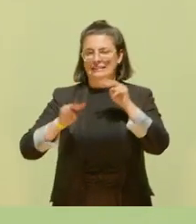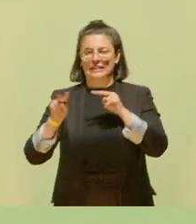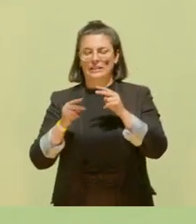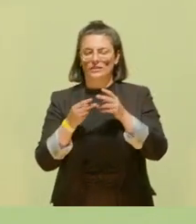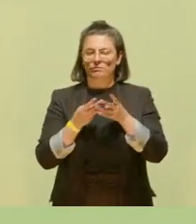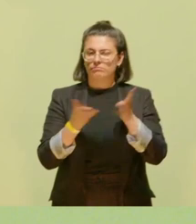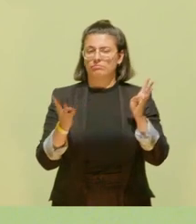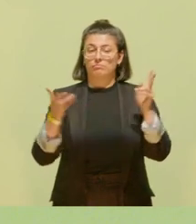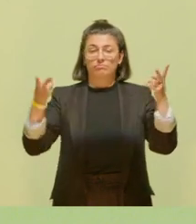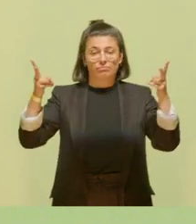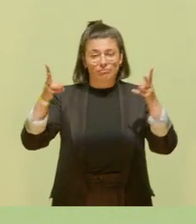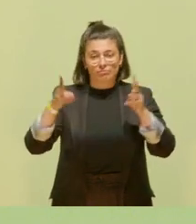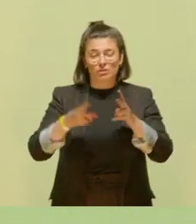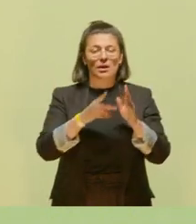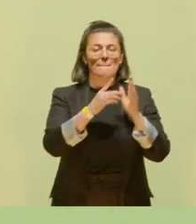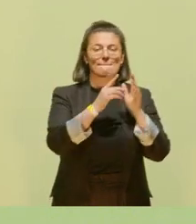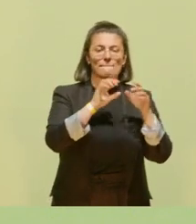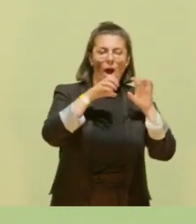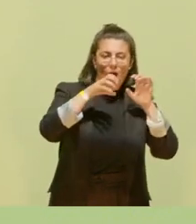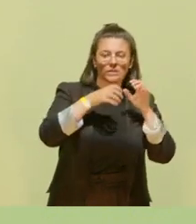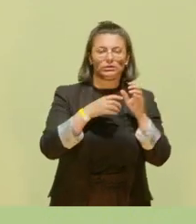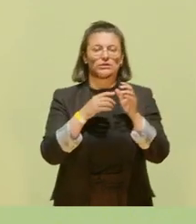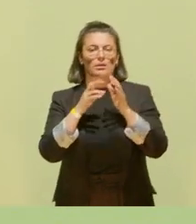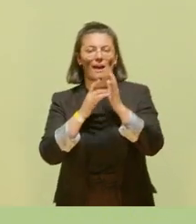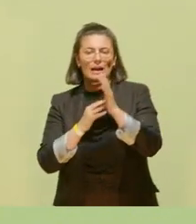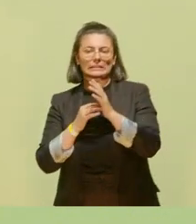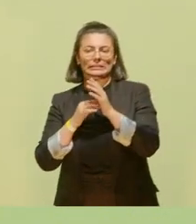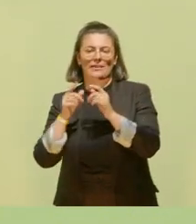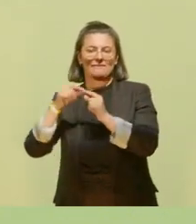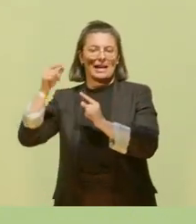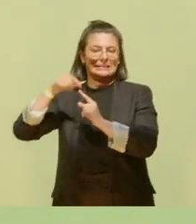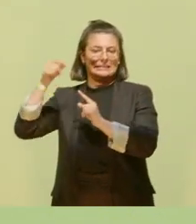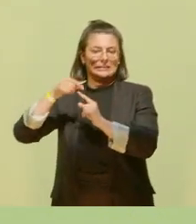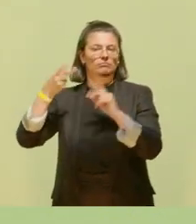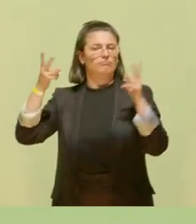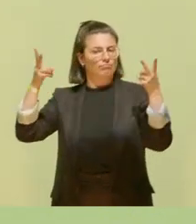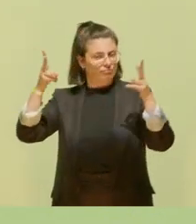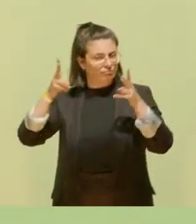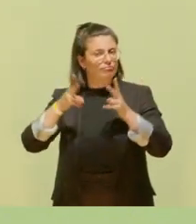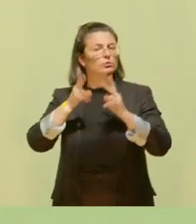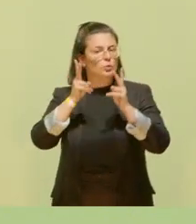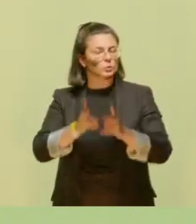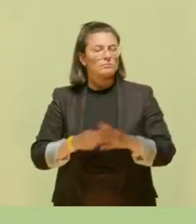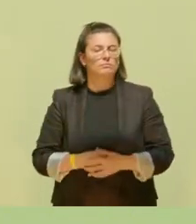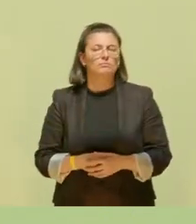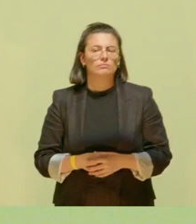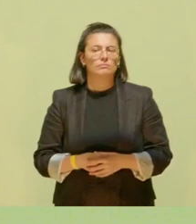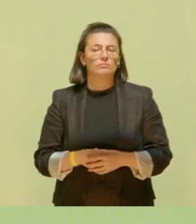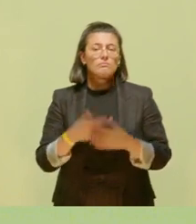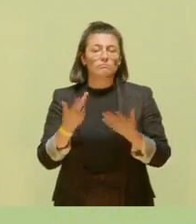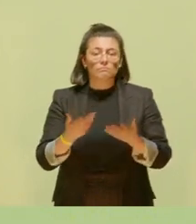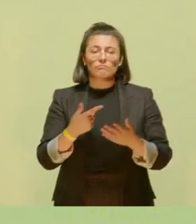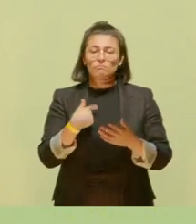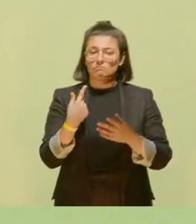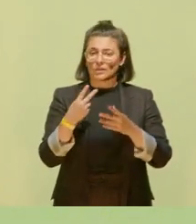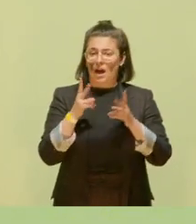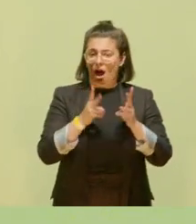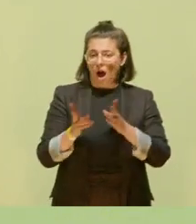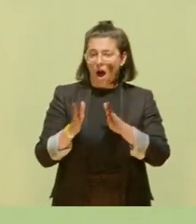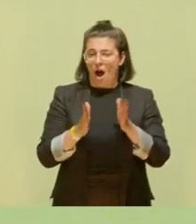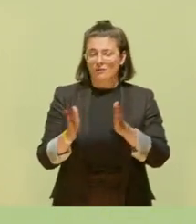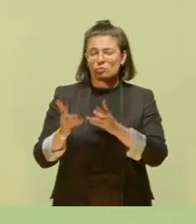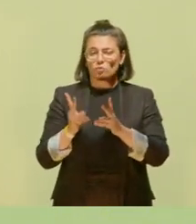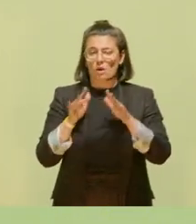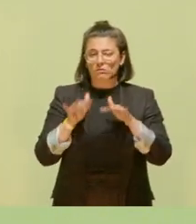Weizen und bei Reis. Und diese Arten, die noch da sind, die sind meistens gar nicht mehr genfest. Das heißt,